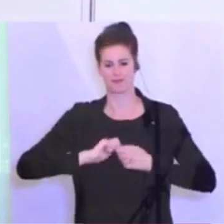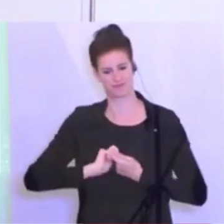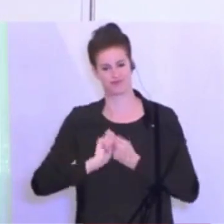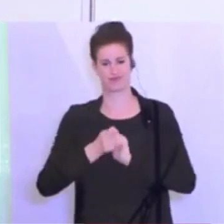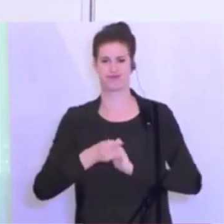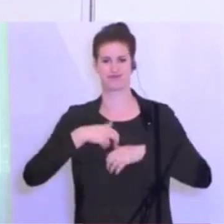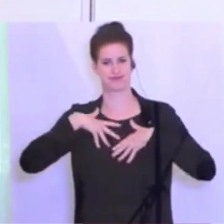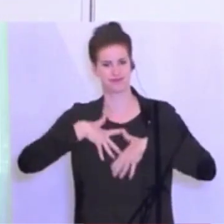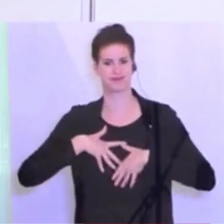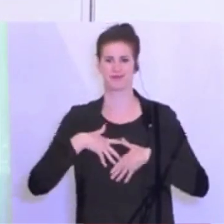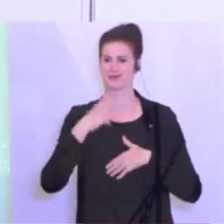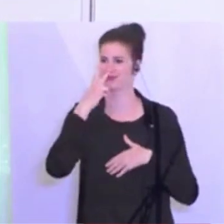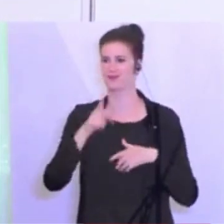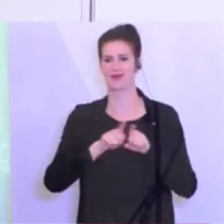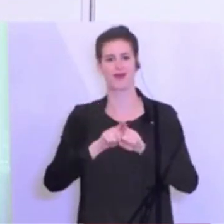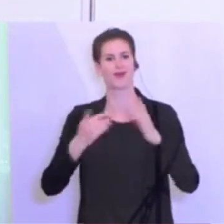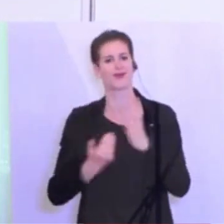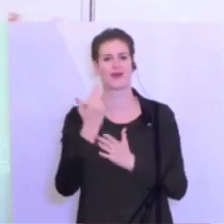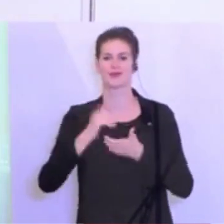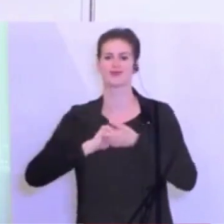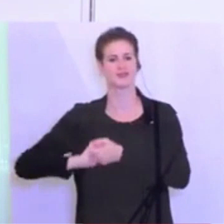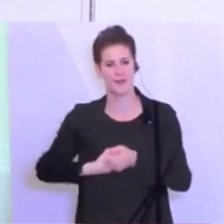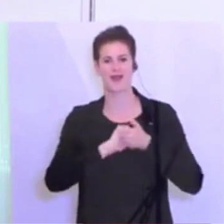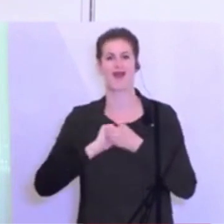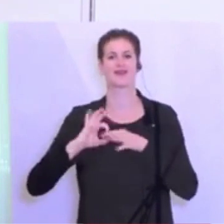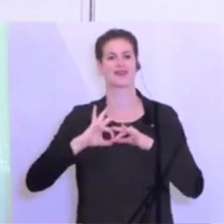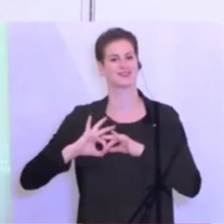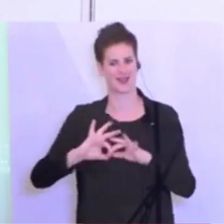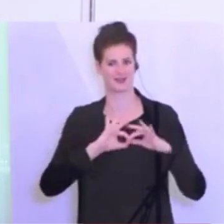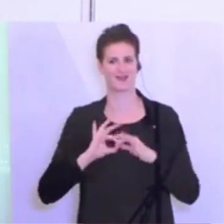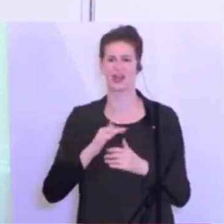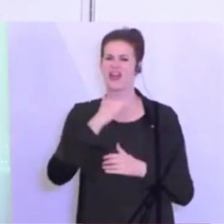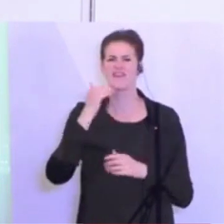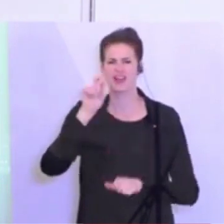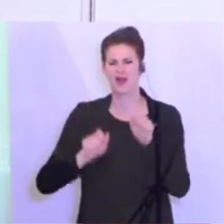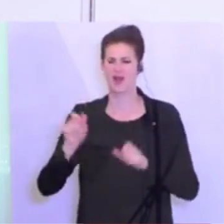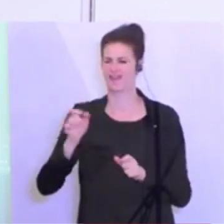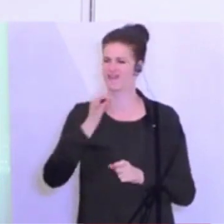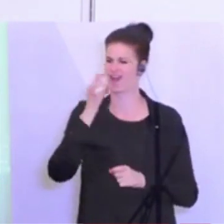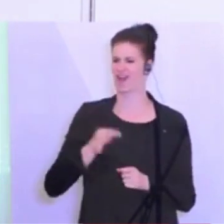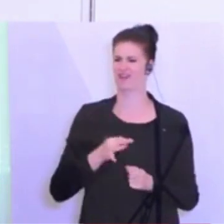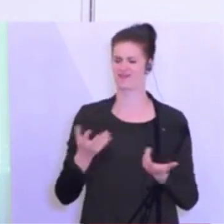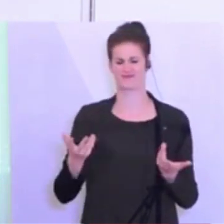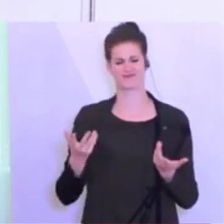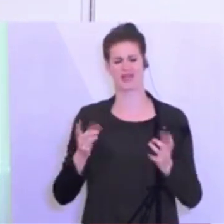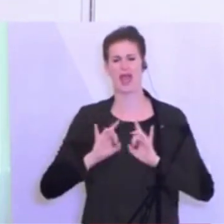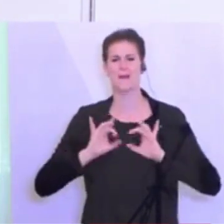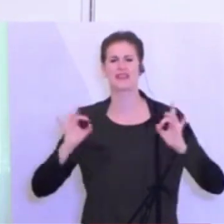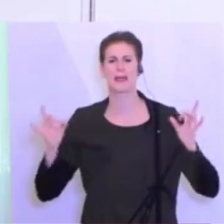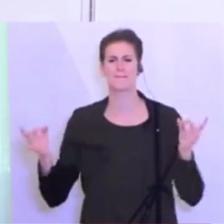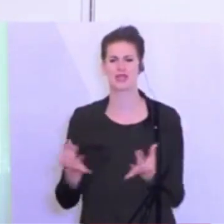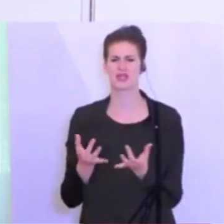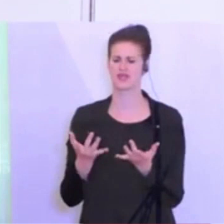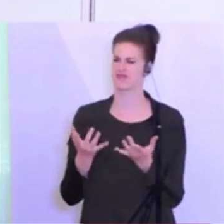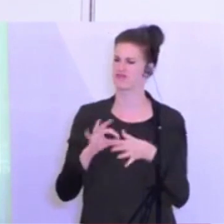Zusammenhalt in der Gesellschaft auch funktionieren kann. Viele haben sich immer gefragt, was tut diese Epidemie mit uns, mit